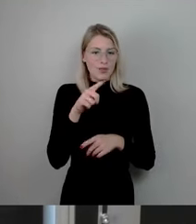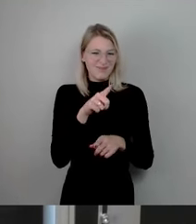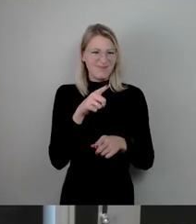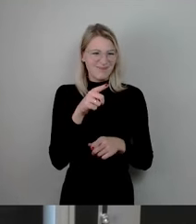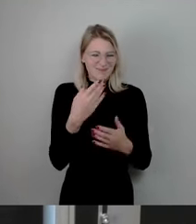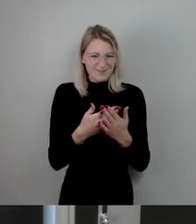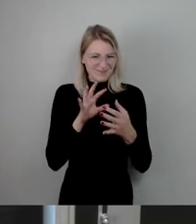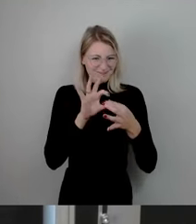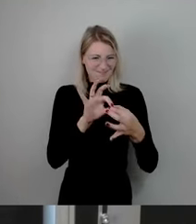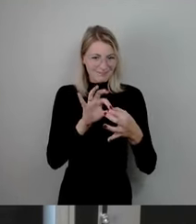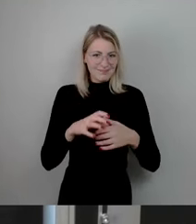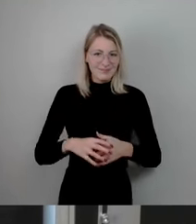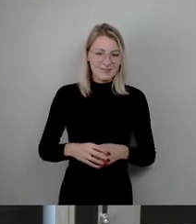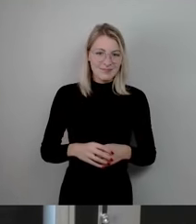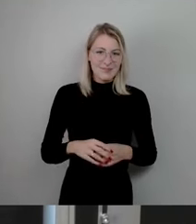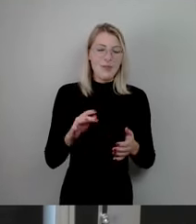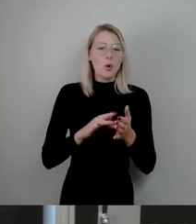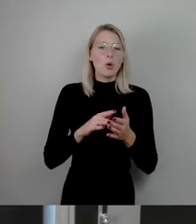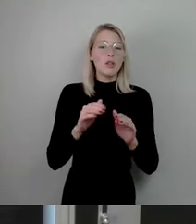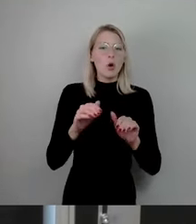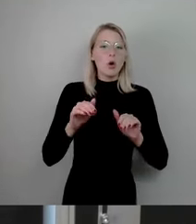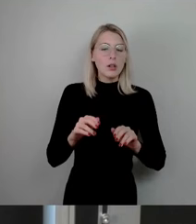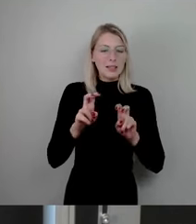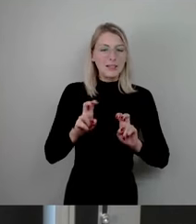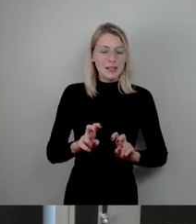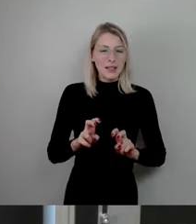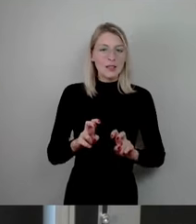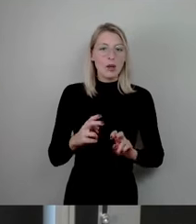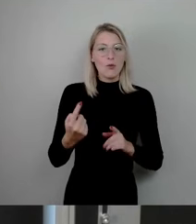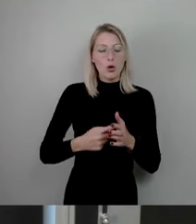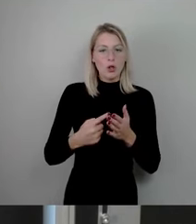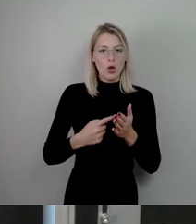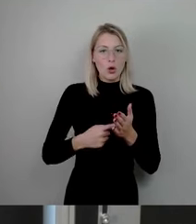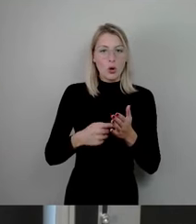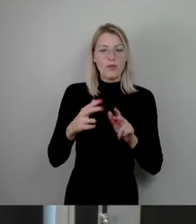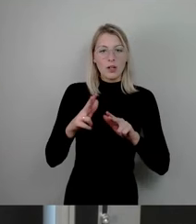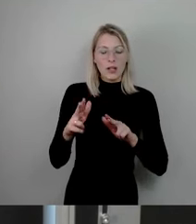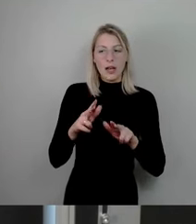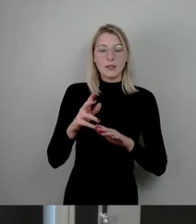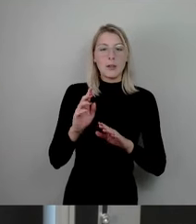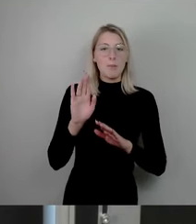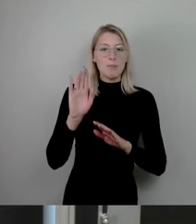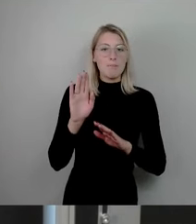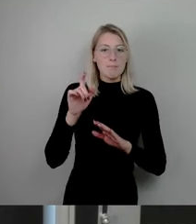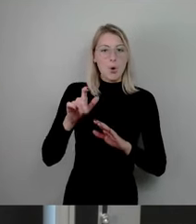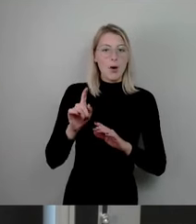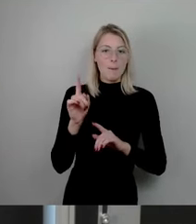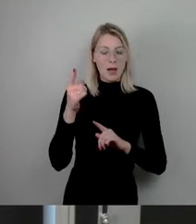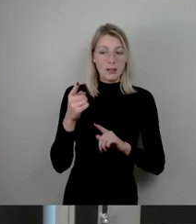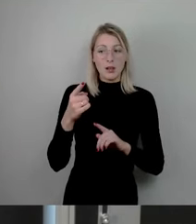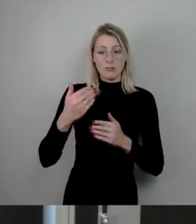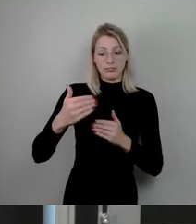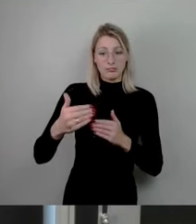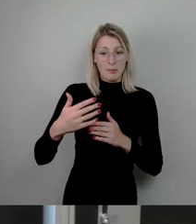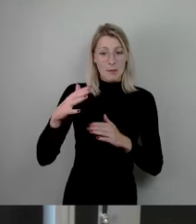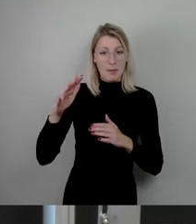Denn die Rücktrittsforderungen an unseren Verkehrsbürgermeister häufen sich ja in dieser Woche und